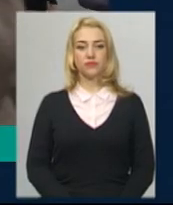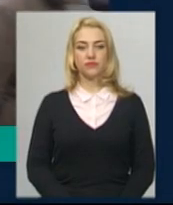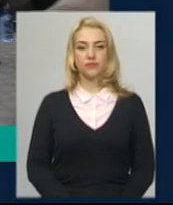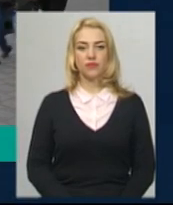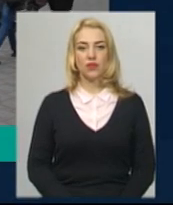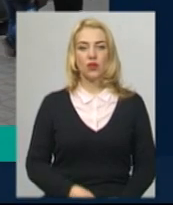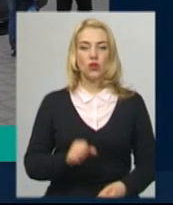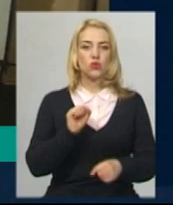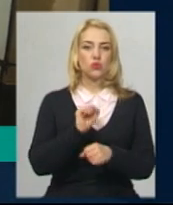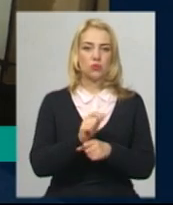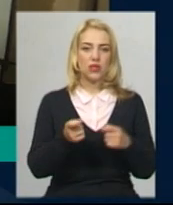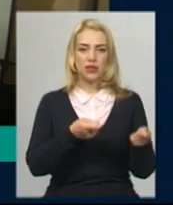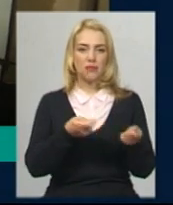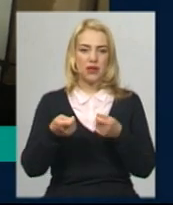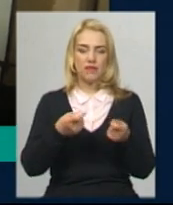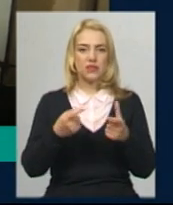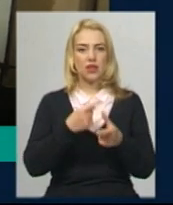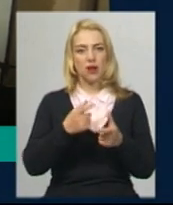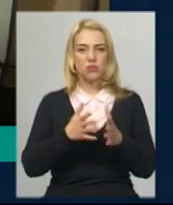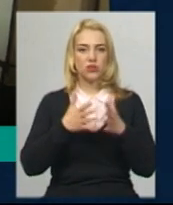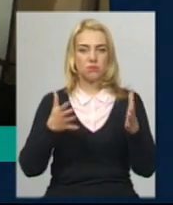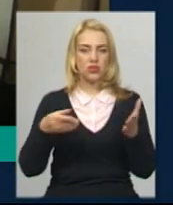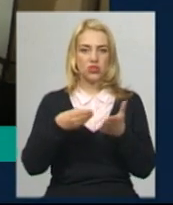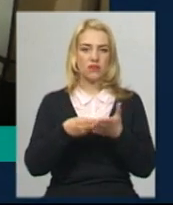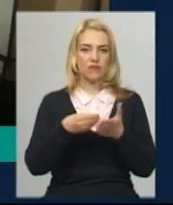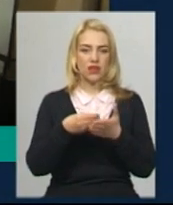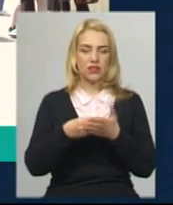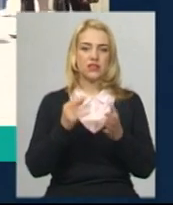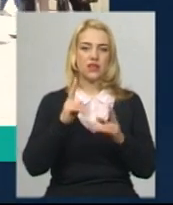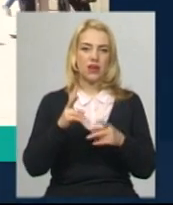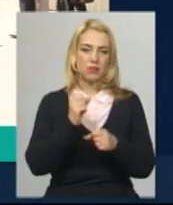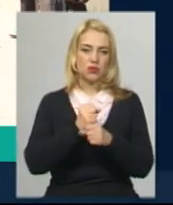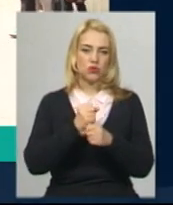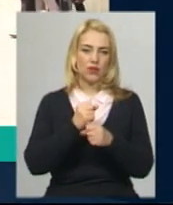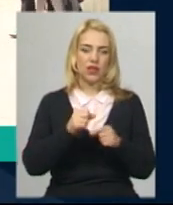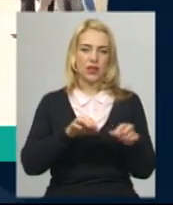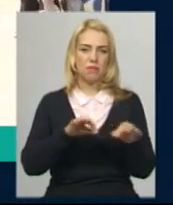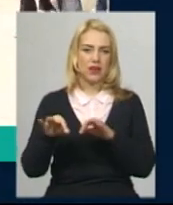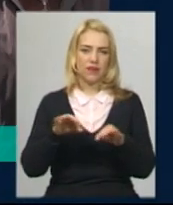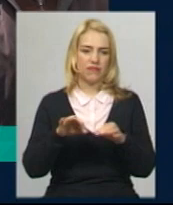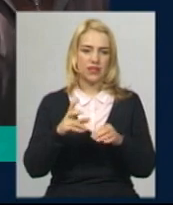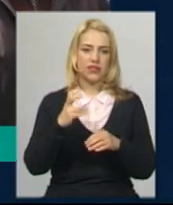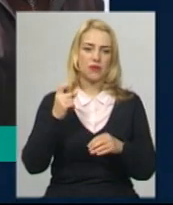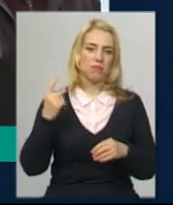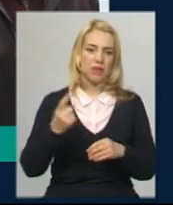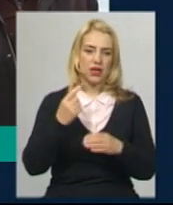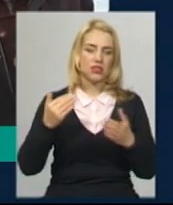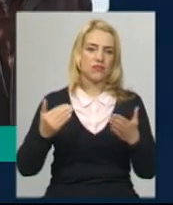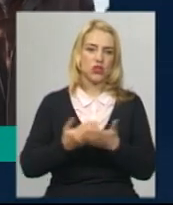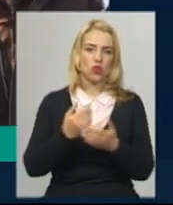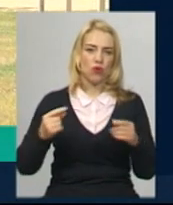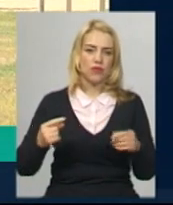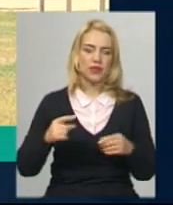Зупинити перевезення або збільшувати вартість. Як на Хмельниччині працювали перевізники у перший день відновлення приміського автобусного